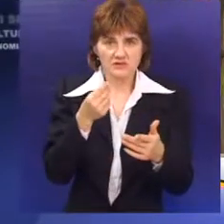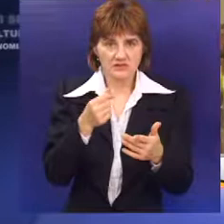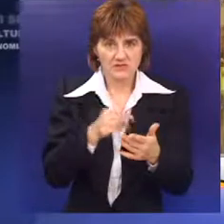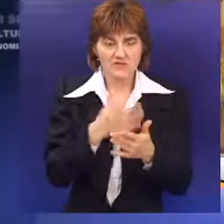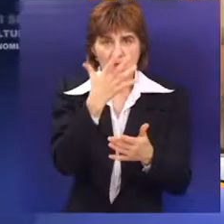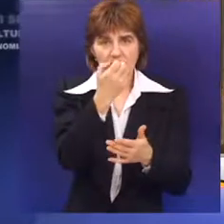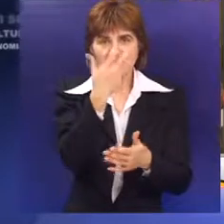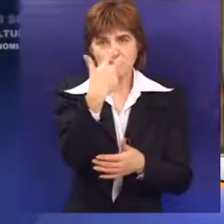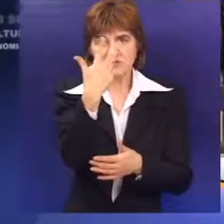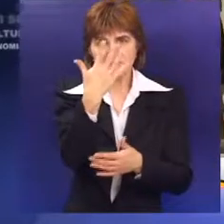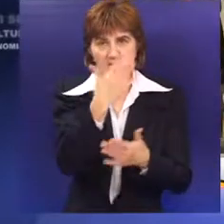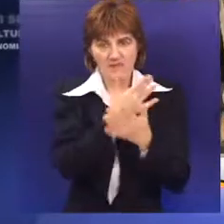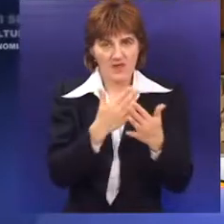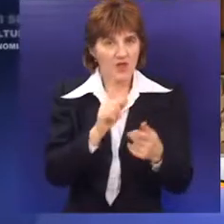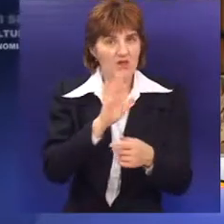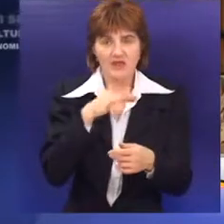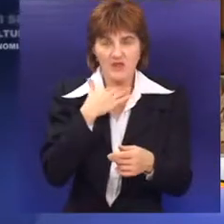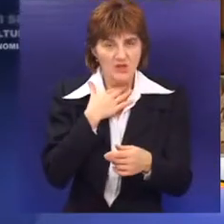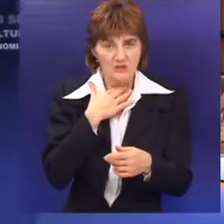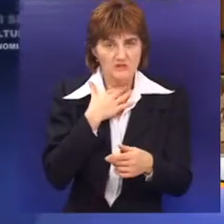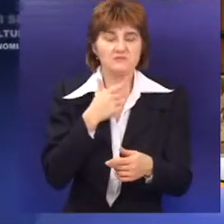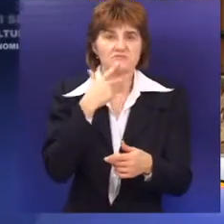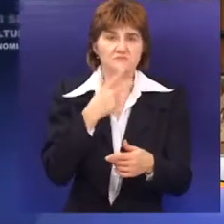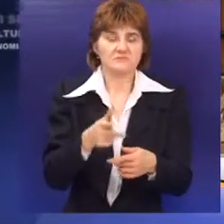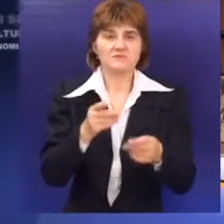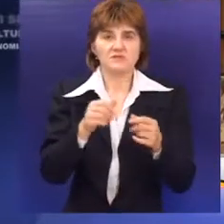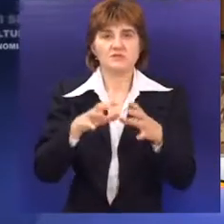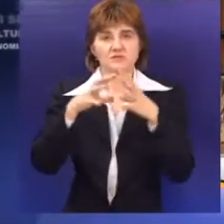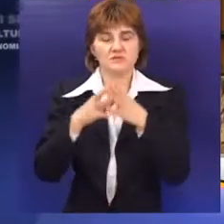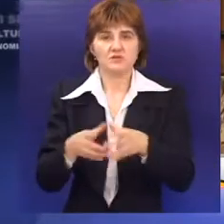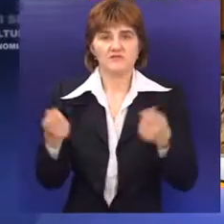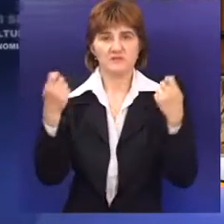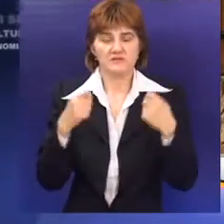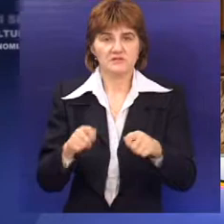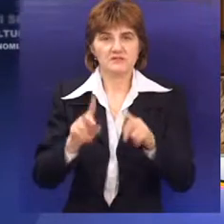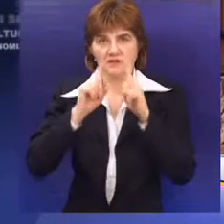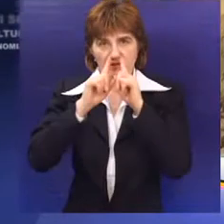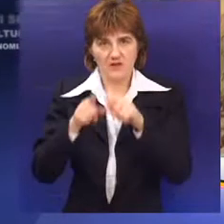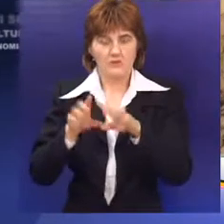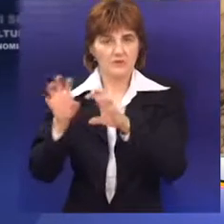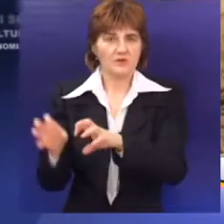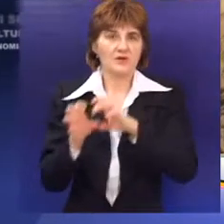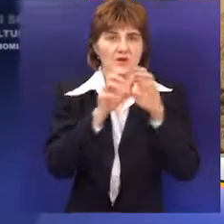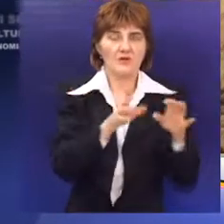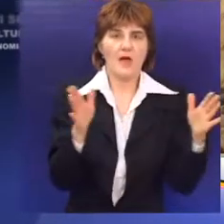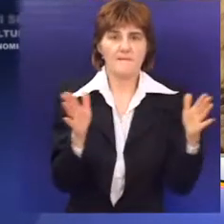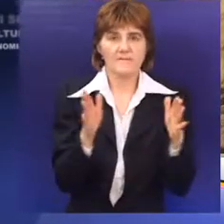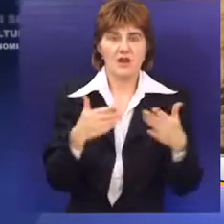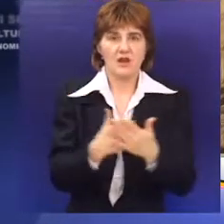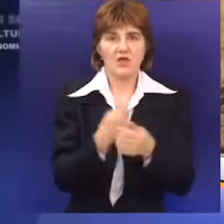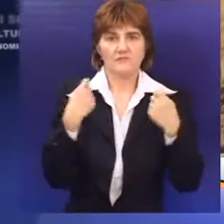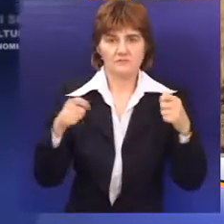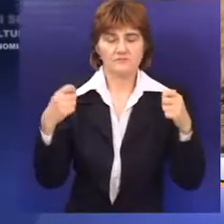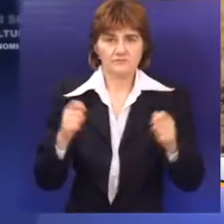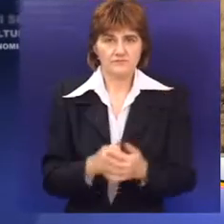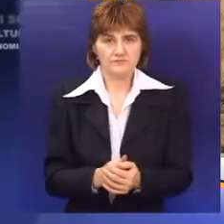535 miliona dinara neće biti dovoljno da se objekat završi, doneta je odluka da se gradi potpuno nov manji bazen na